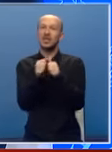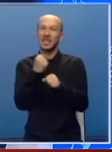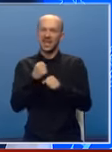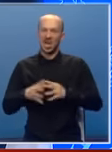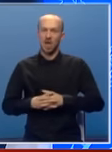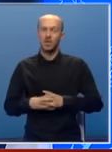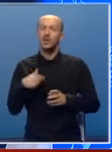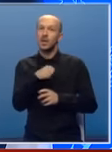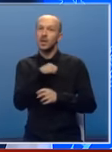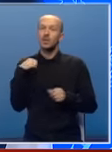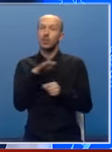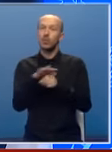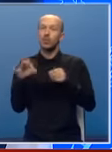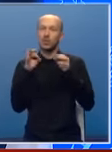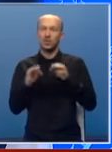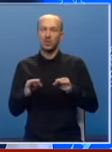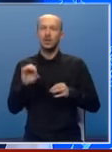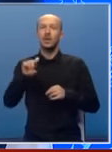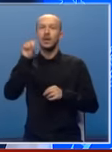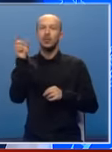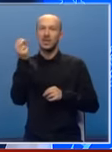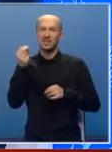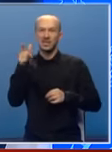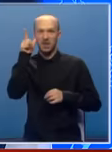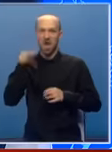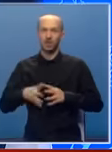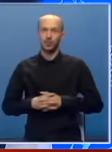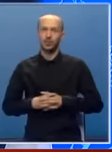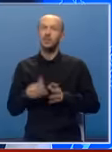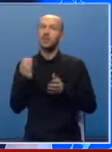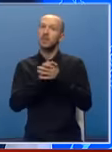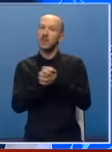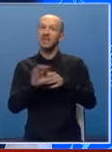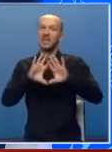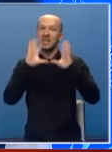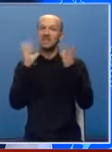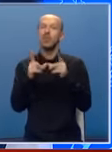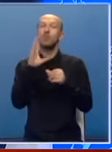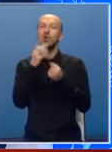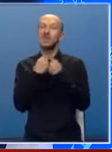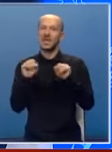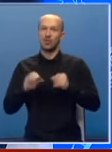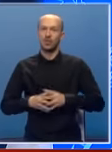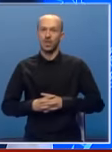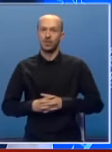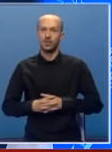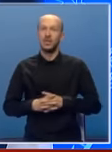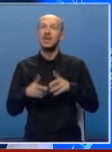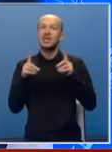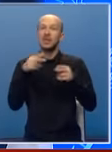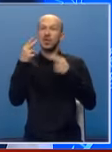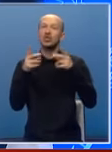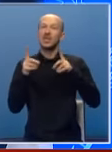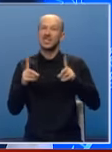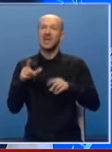Ja sam potpuno osiguran da je Republika Srbija prijatelj svima u Bosni i Hercegovini. Politički